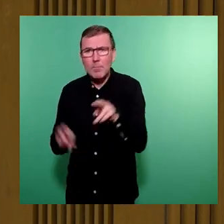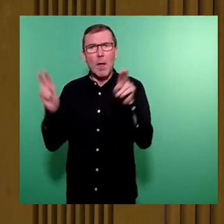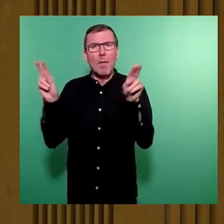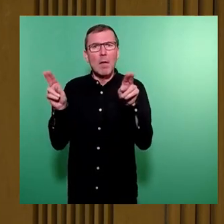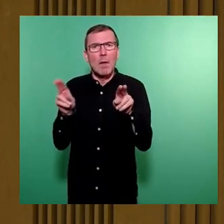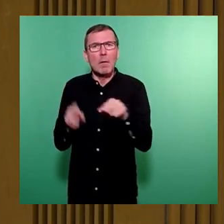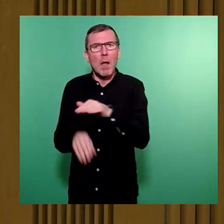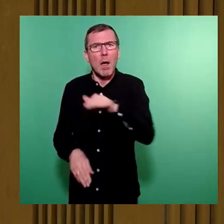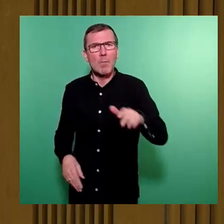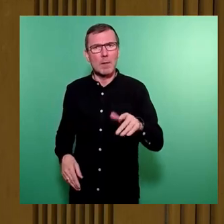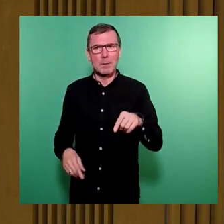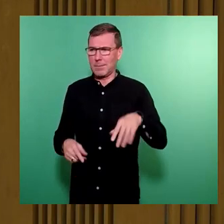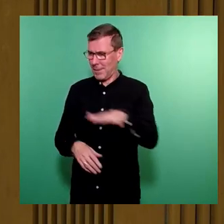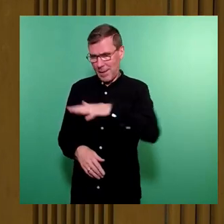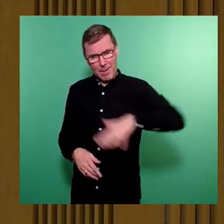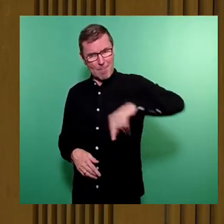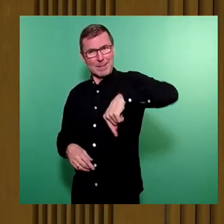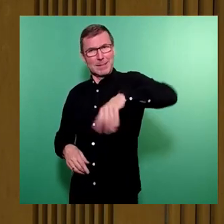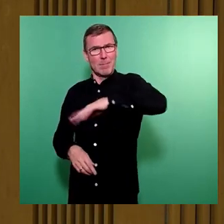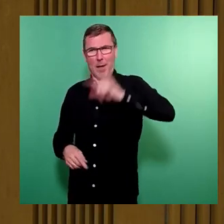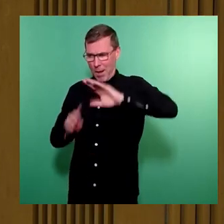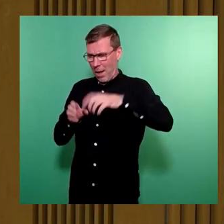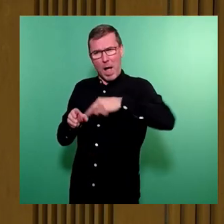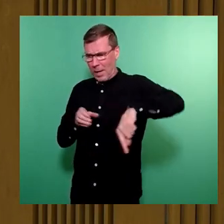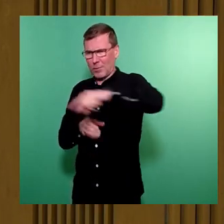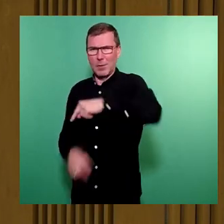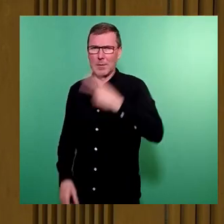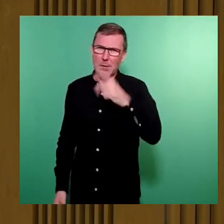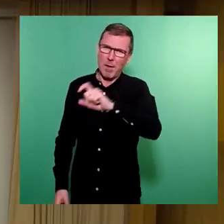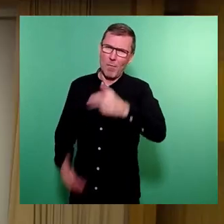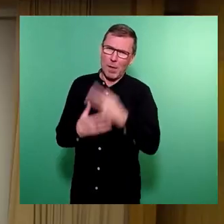Parkplätzen gerade hier in dem Bereich. Um das Rathaus sieht ja jeder jedes Wochenende.